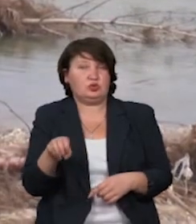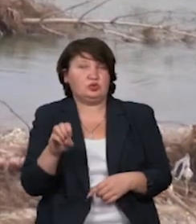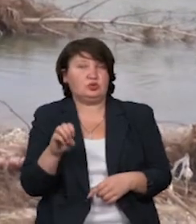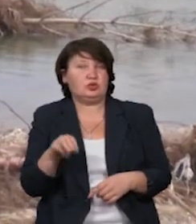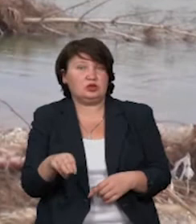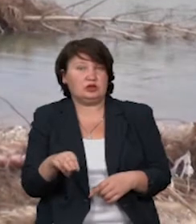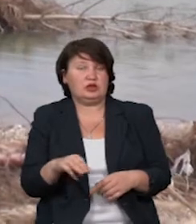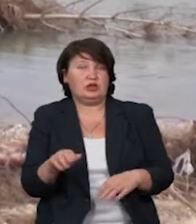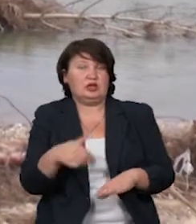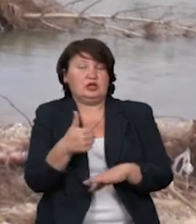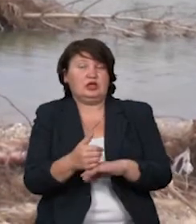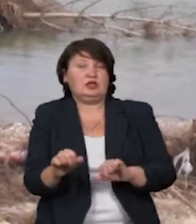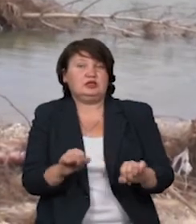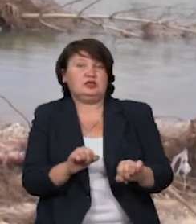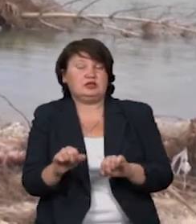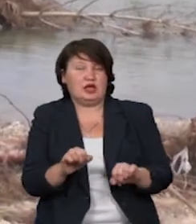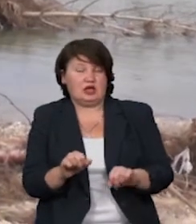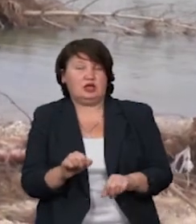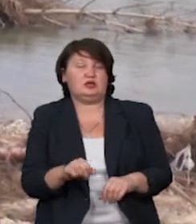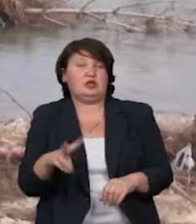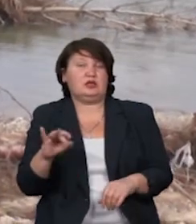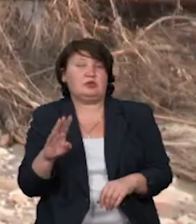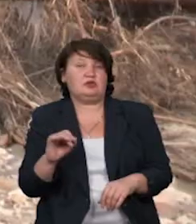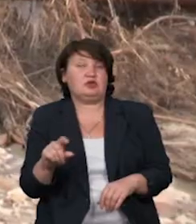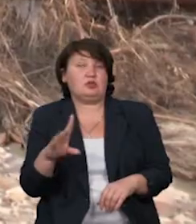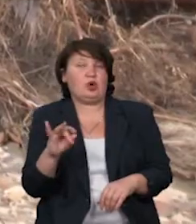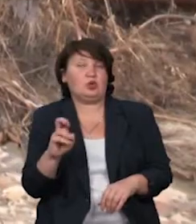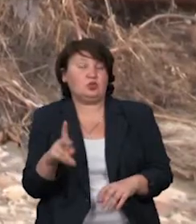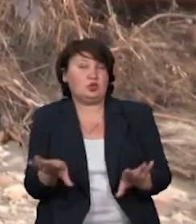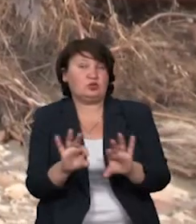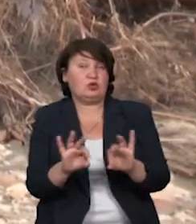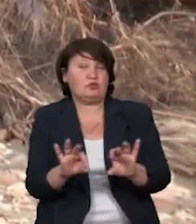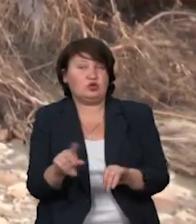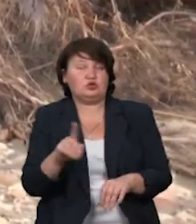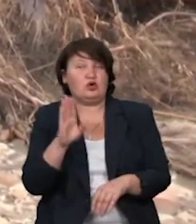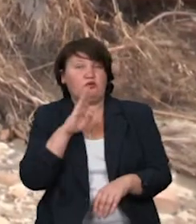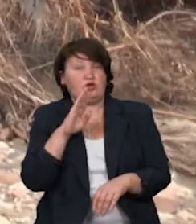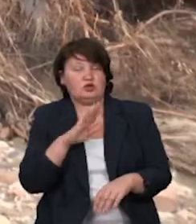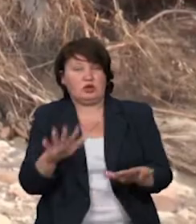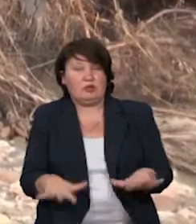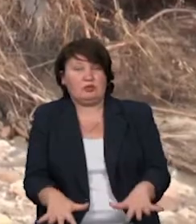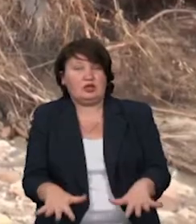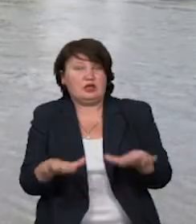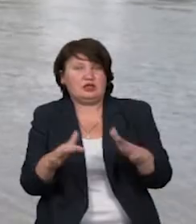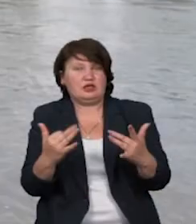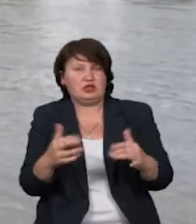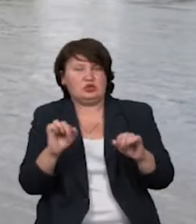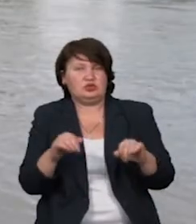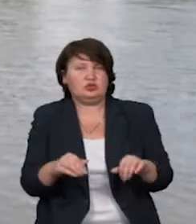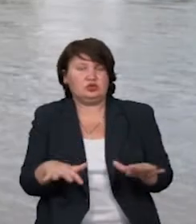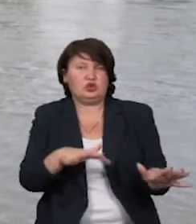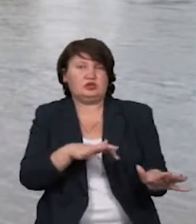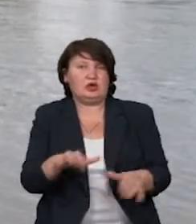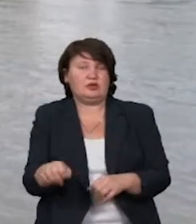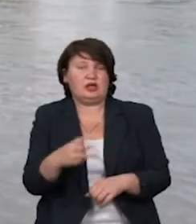Дебеславці, Залуча, Ганів та Липники Михайло Чубаньок розповідає, що вода у річці піддялася настільки, що підмила та забрала три